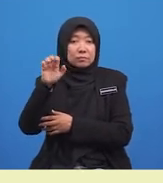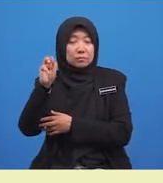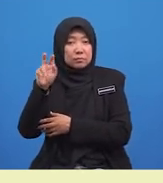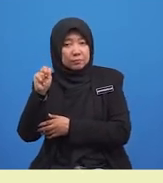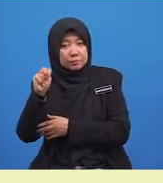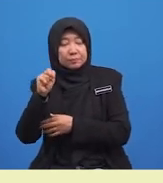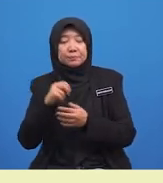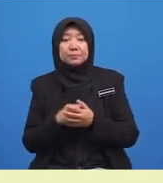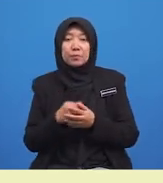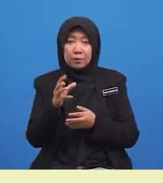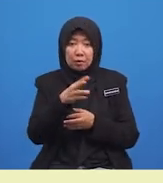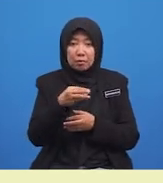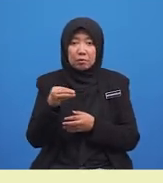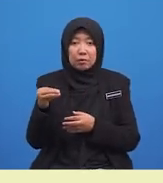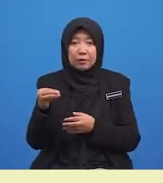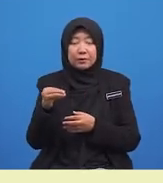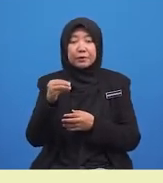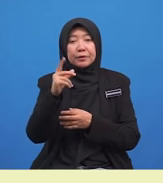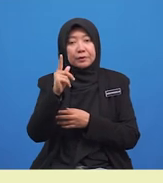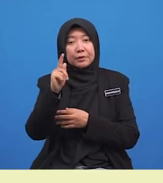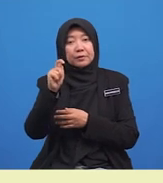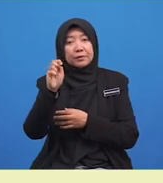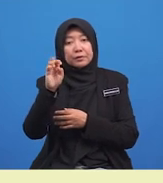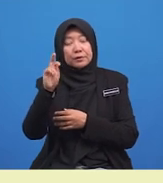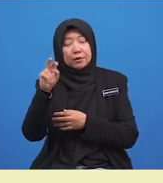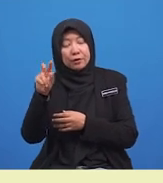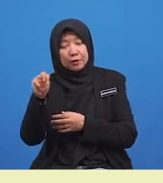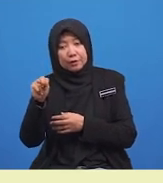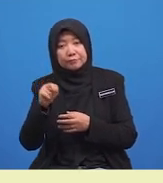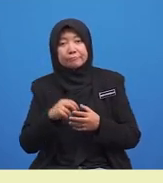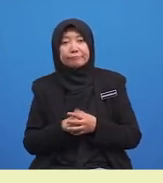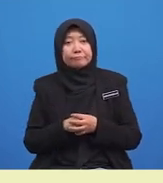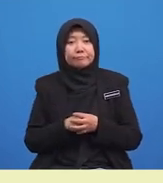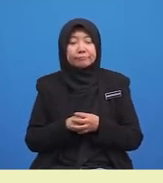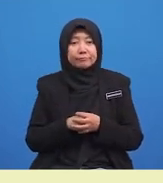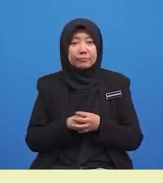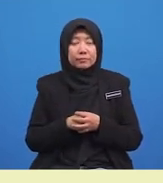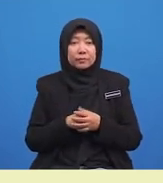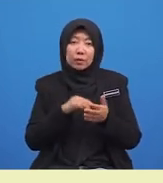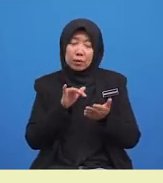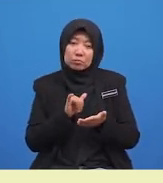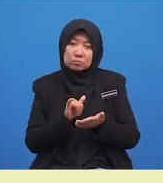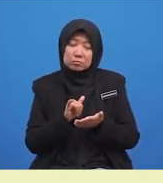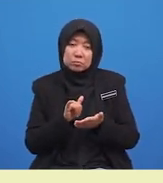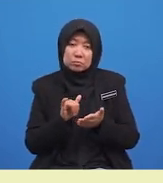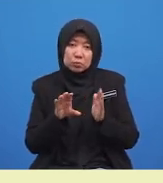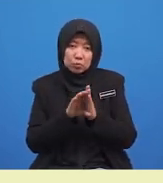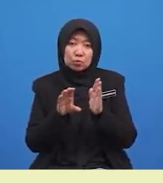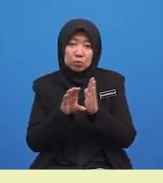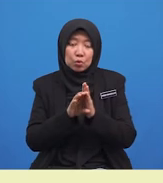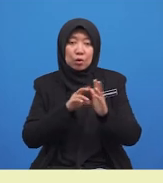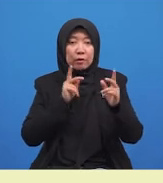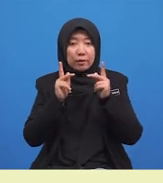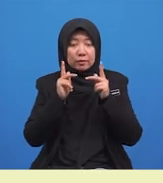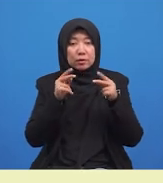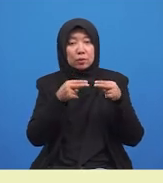kata hubung pancangan keterangan. Berikut ialah antara contoh kata